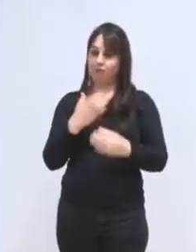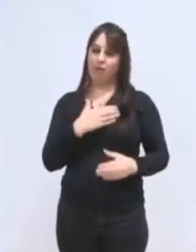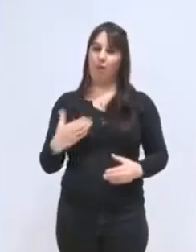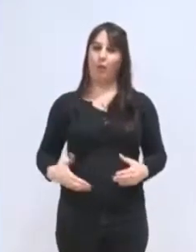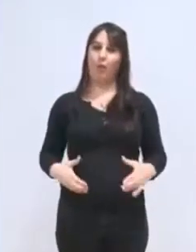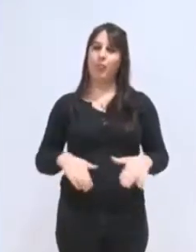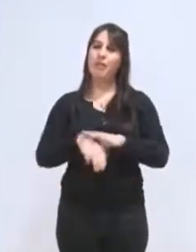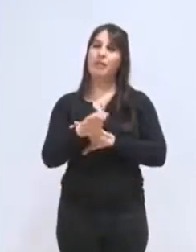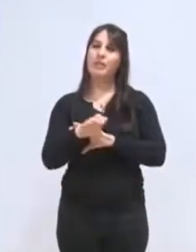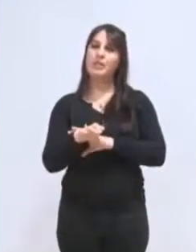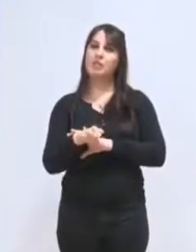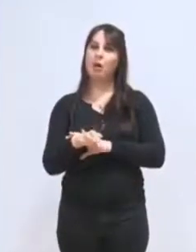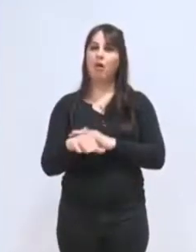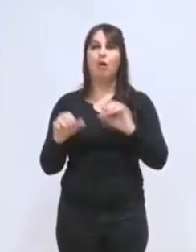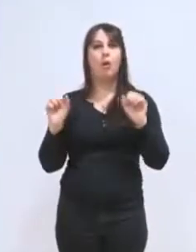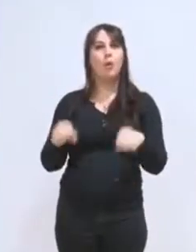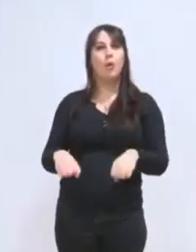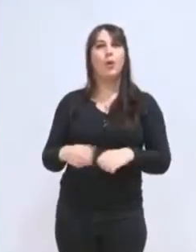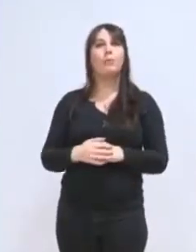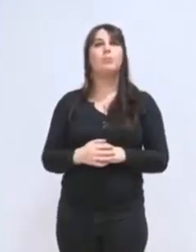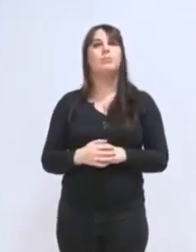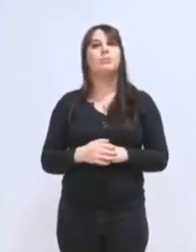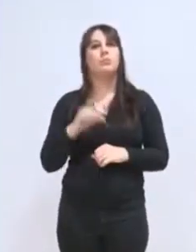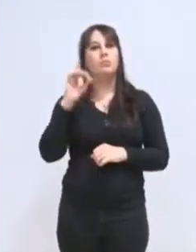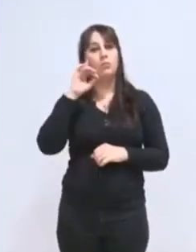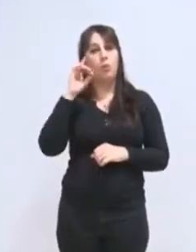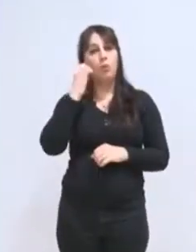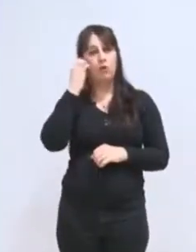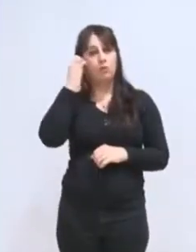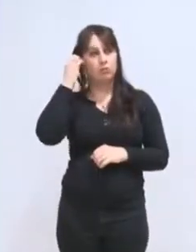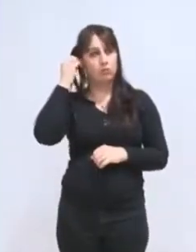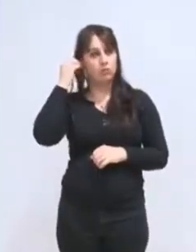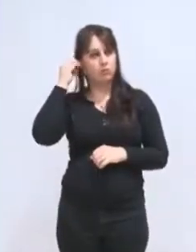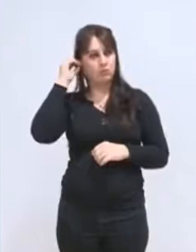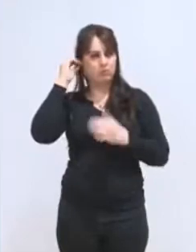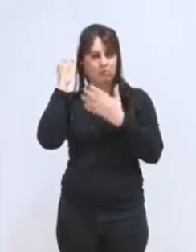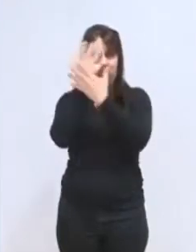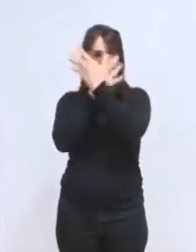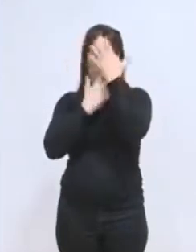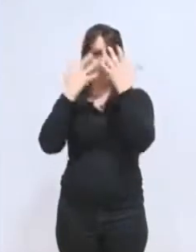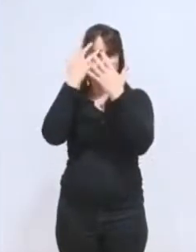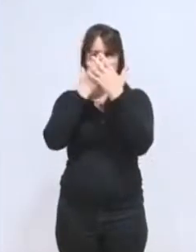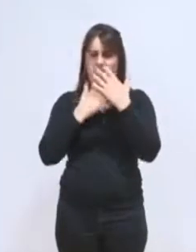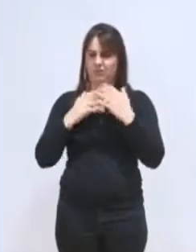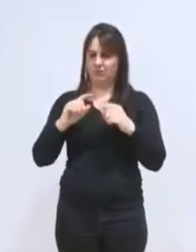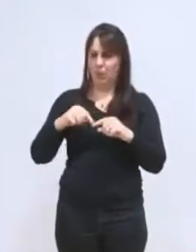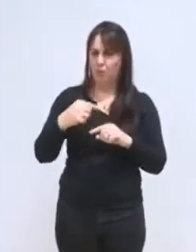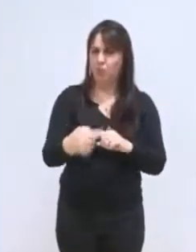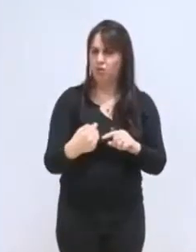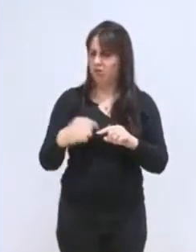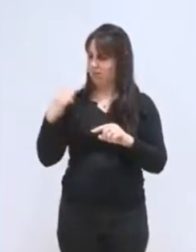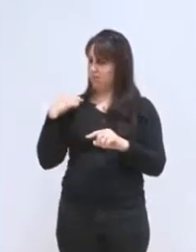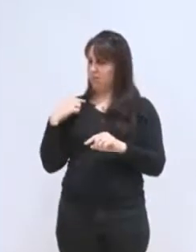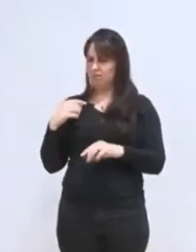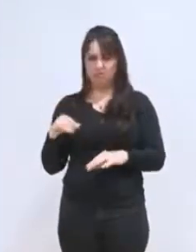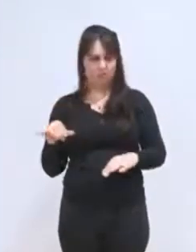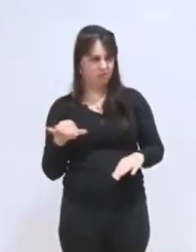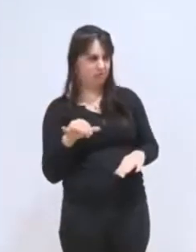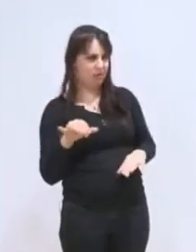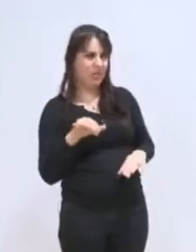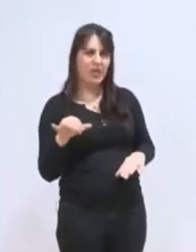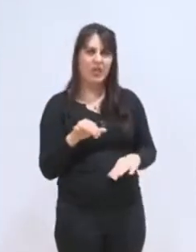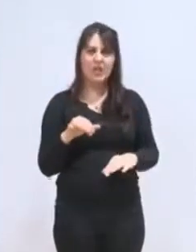ville, quel que soit finalement celui qui l'achètera, parce qu'on finit par ne plus très bien savoir, mais on y reviendra tout à l'heure, qui va finir par